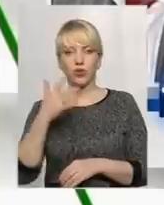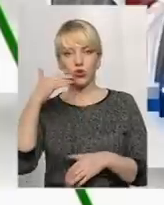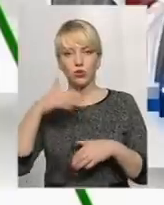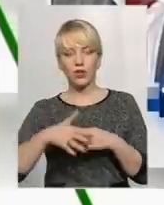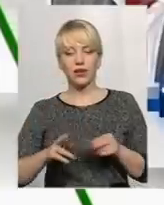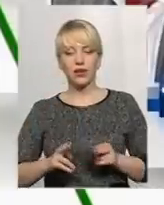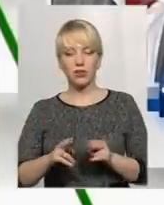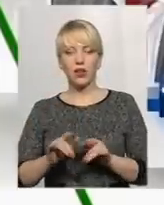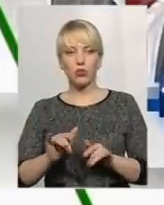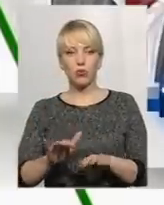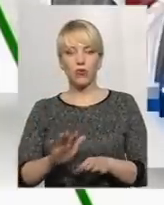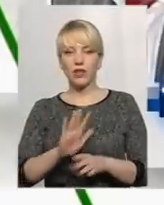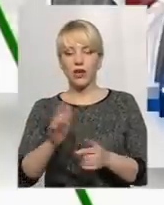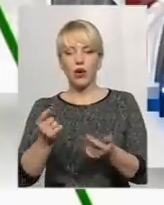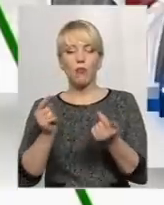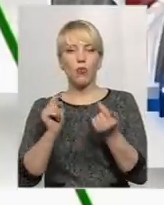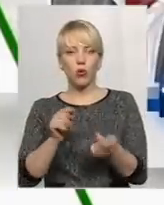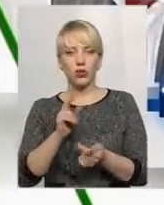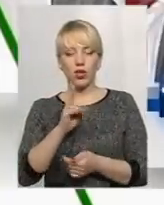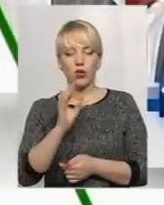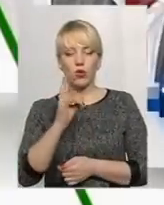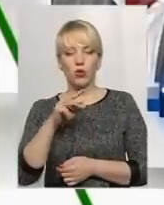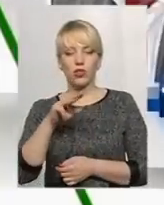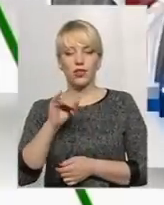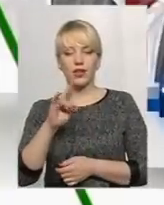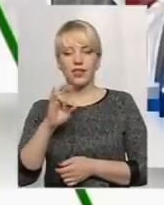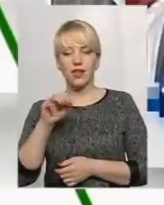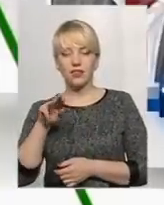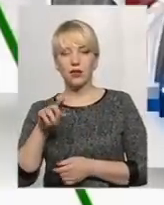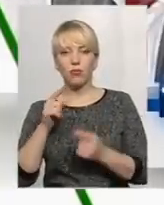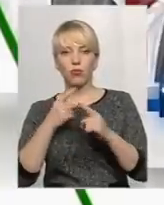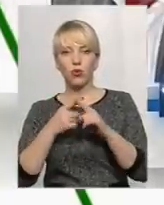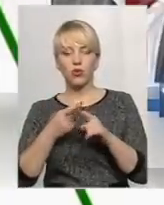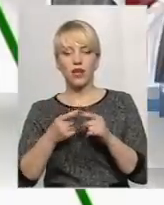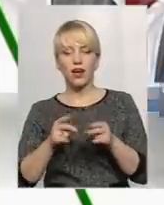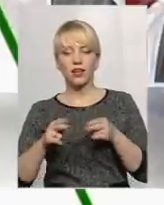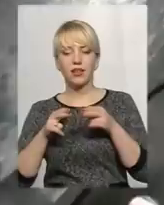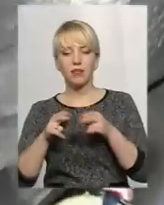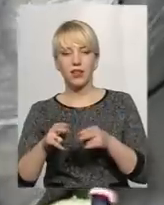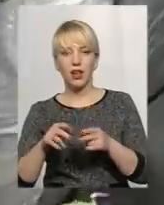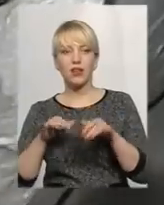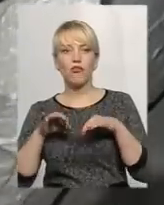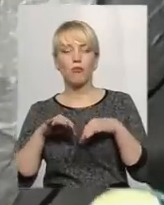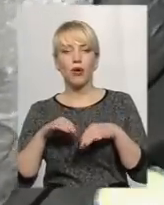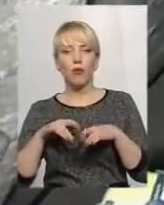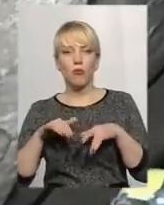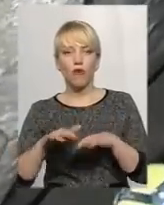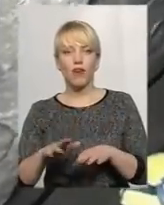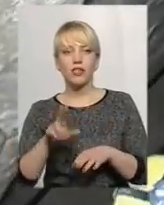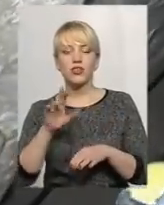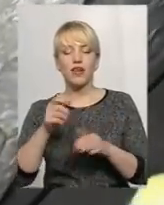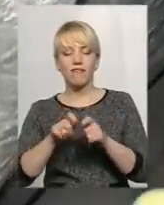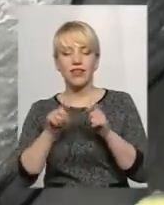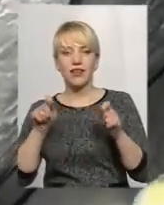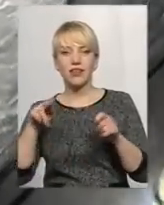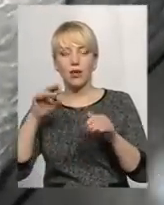кримінальне провадження не проти Континента Плюс А кримінальне провадження відкрито по печері Схоже, найближчим часом